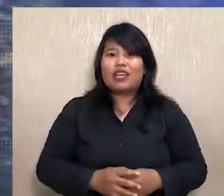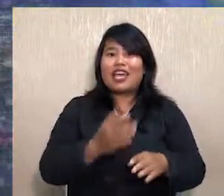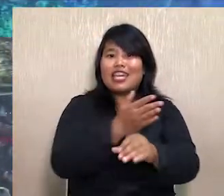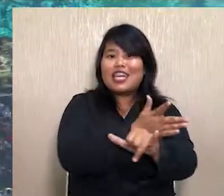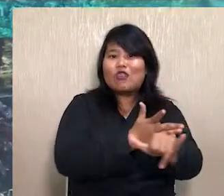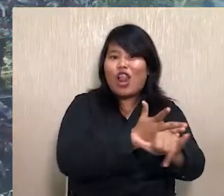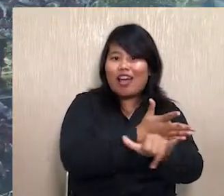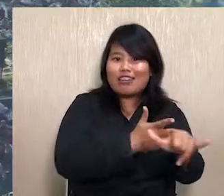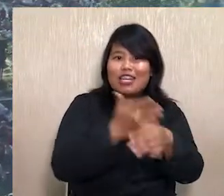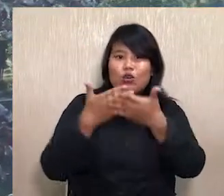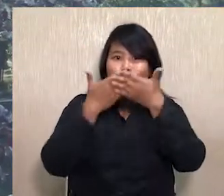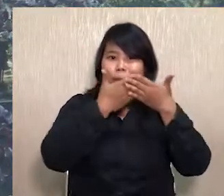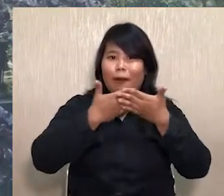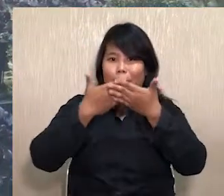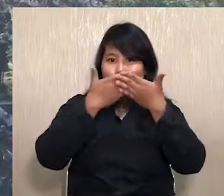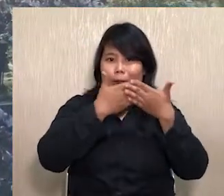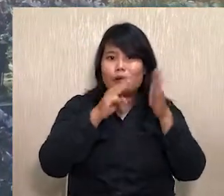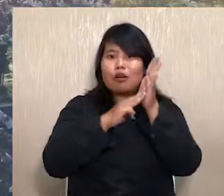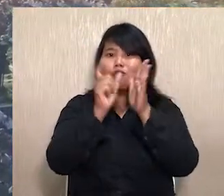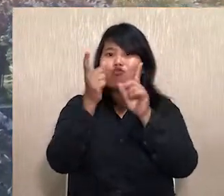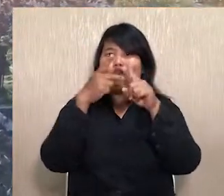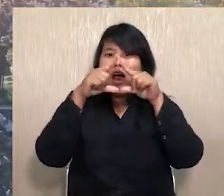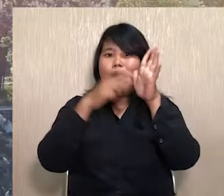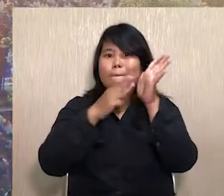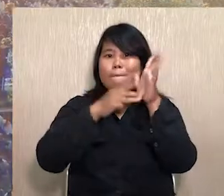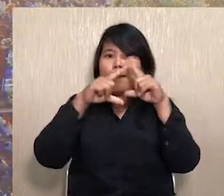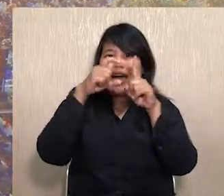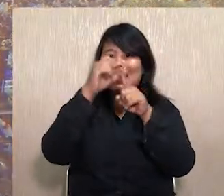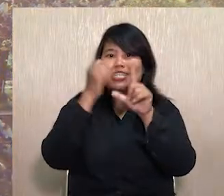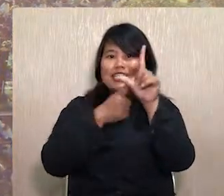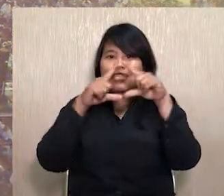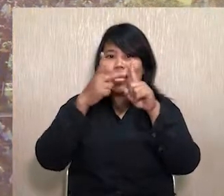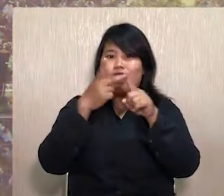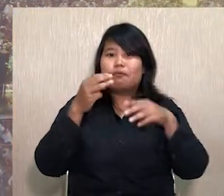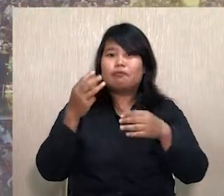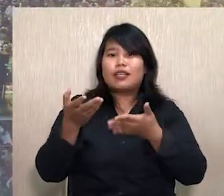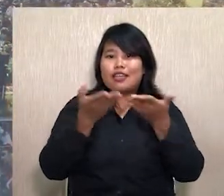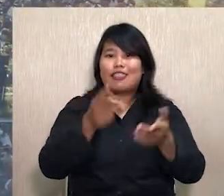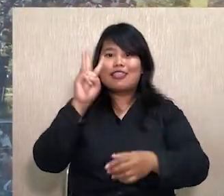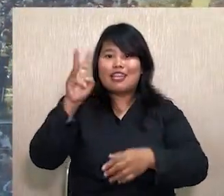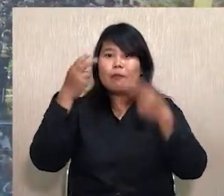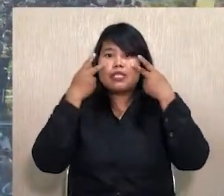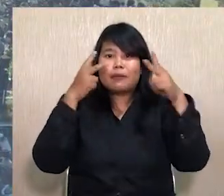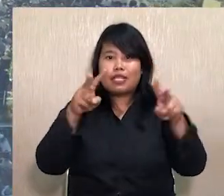Idulat hal di UMM, Muhammadiyah berikan tiga perspektif Indonesia berkemajuan.